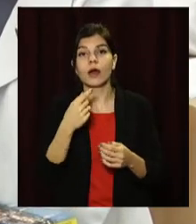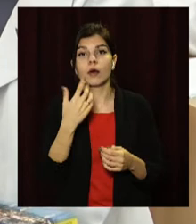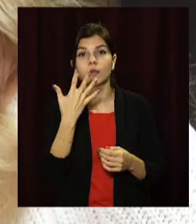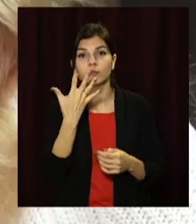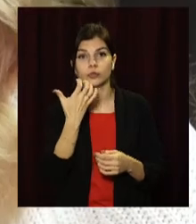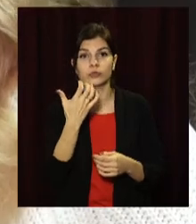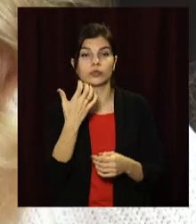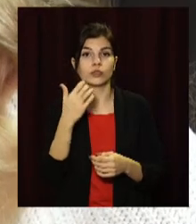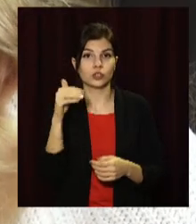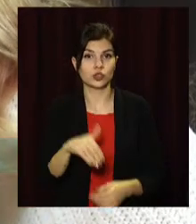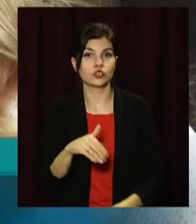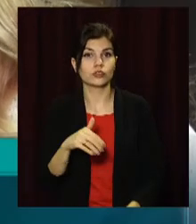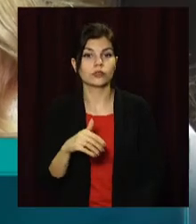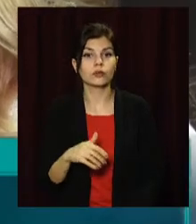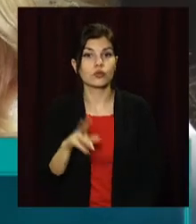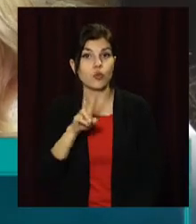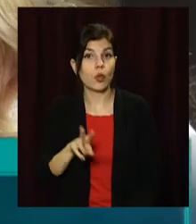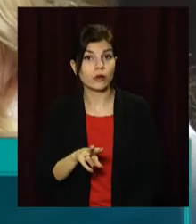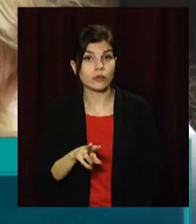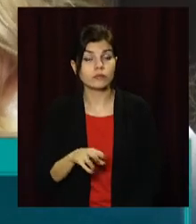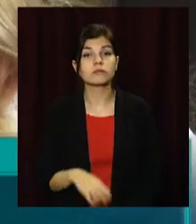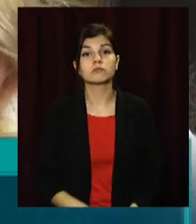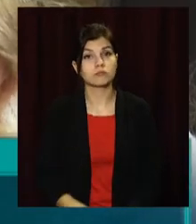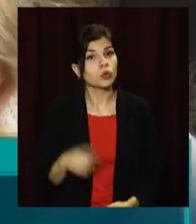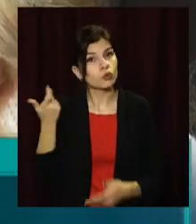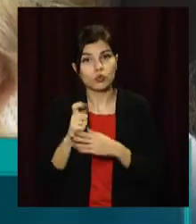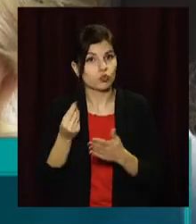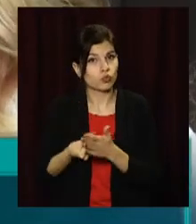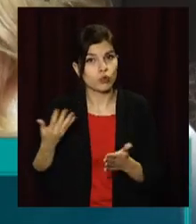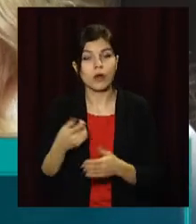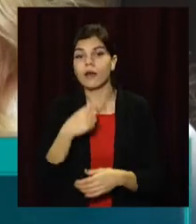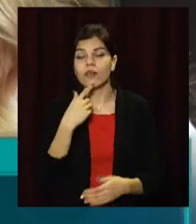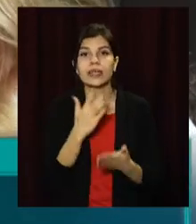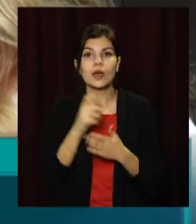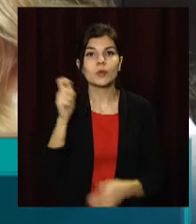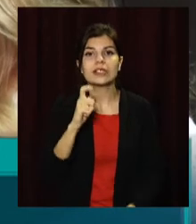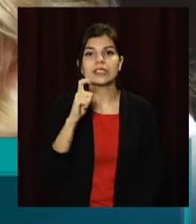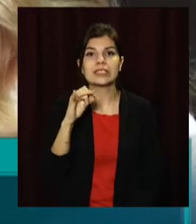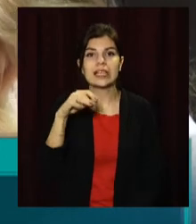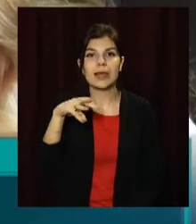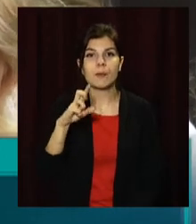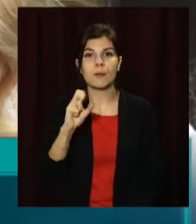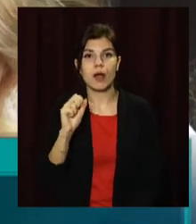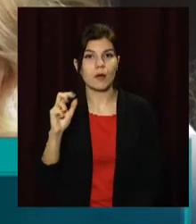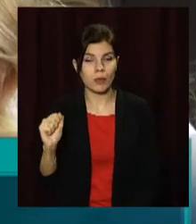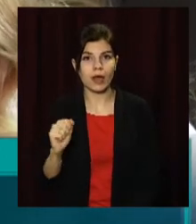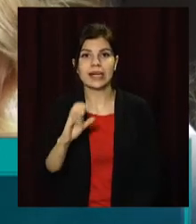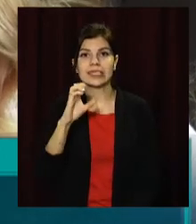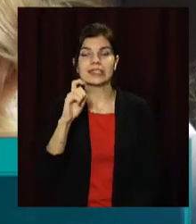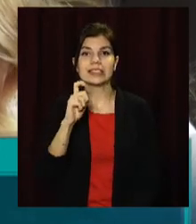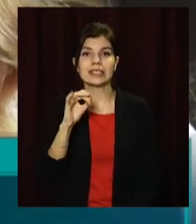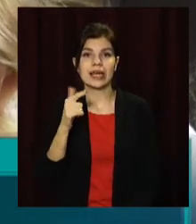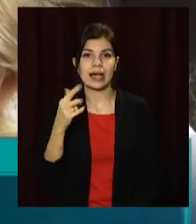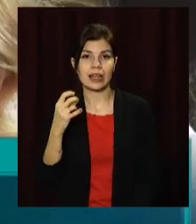доларів. У Дніпровському національному університеті є студенти із Гвінеї та Зімбабве. В аграрно-економічному університеті є